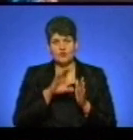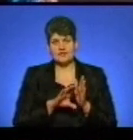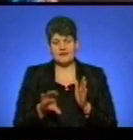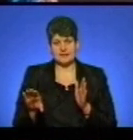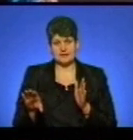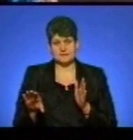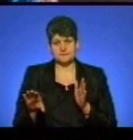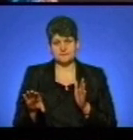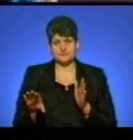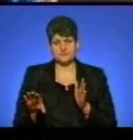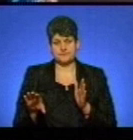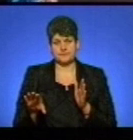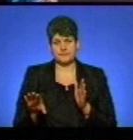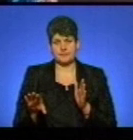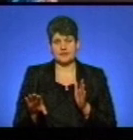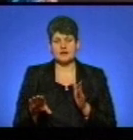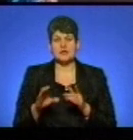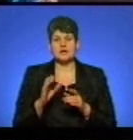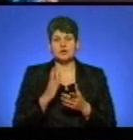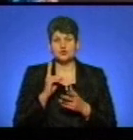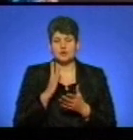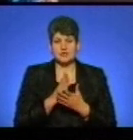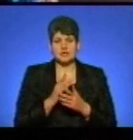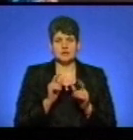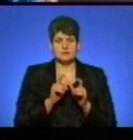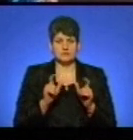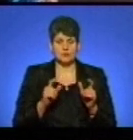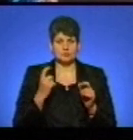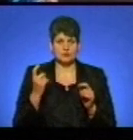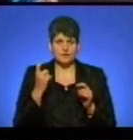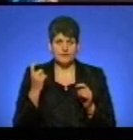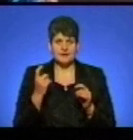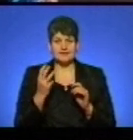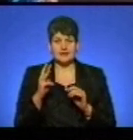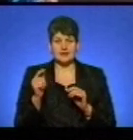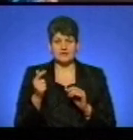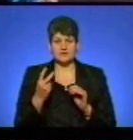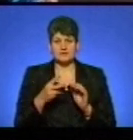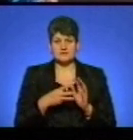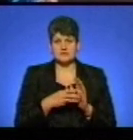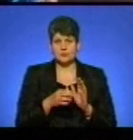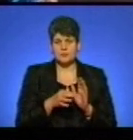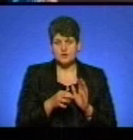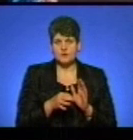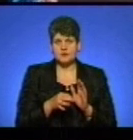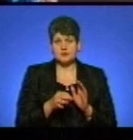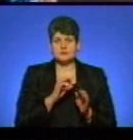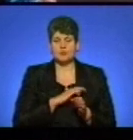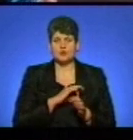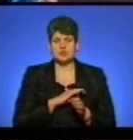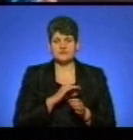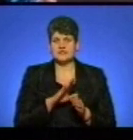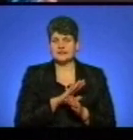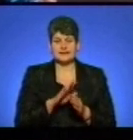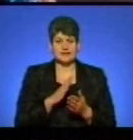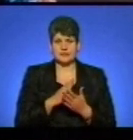споживачам, які є суб'єктами господарювання у сфері централізованого водовідведення, 3 гривні 28 копійок, споживачам, які не є